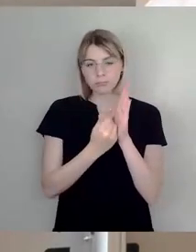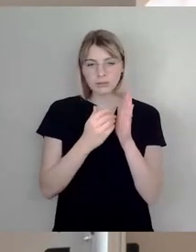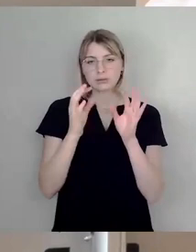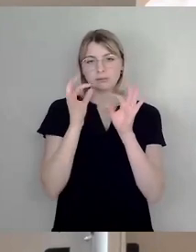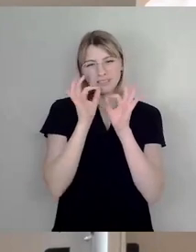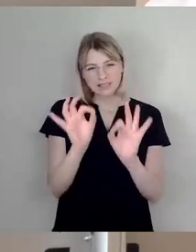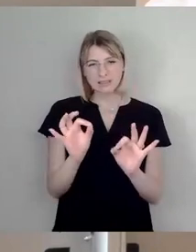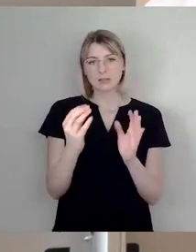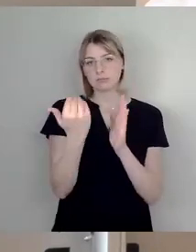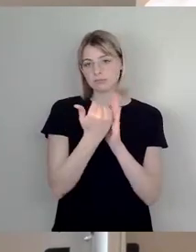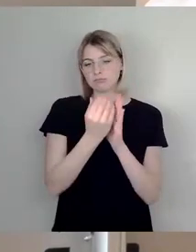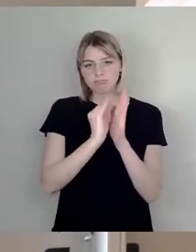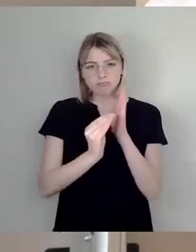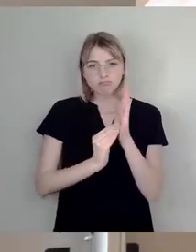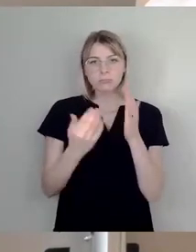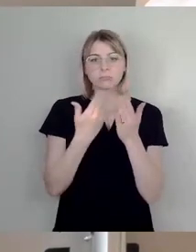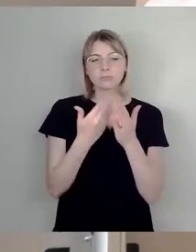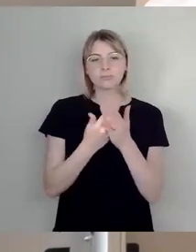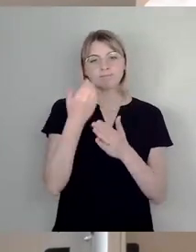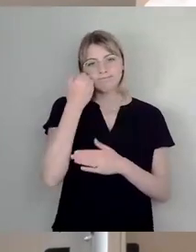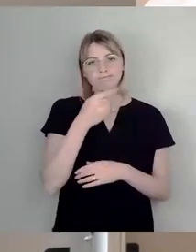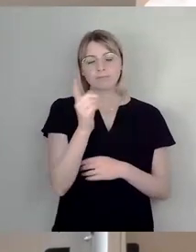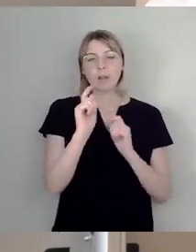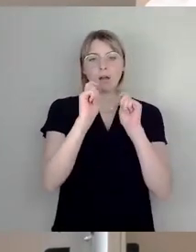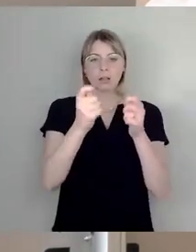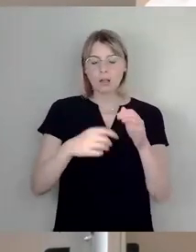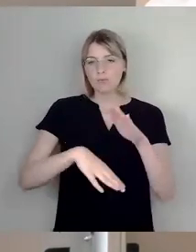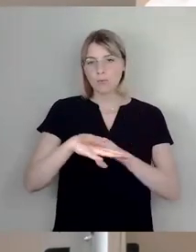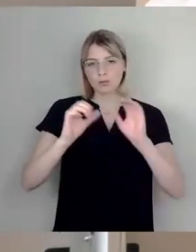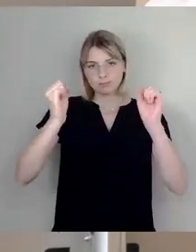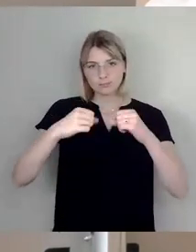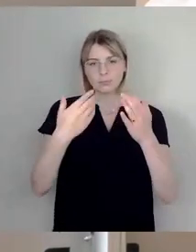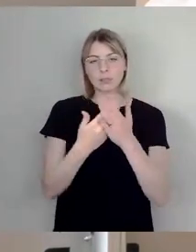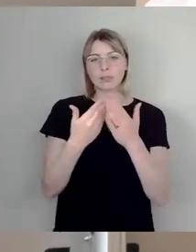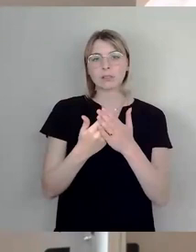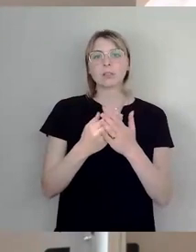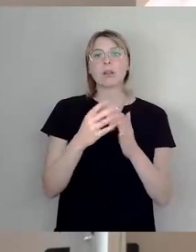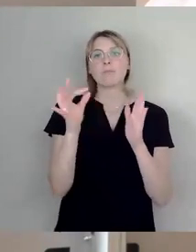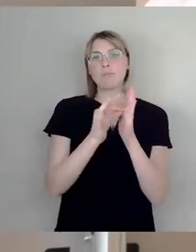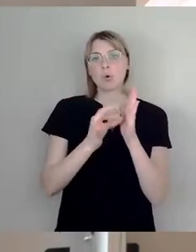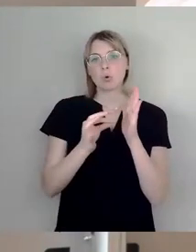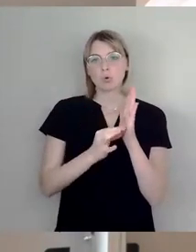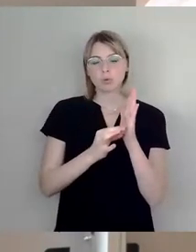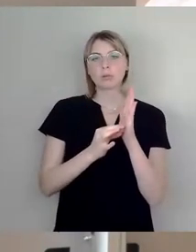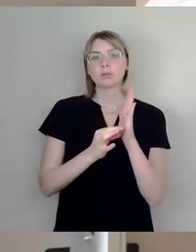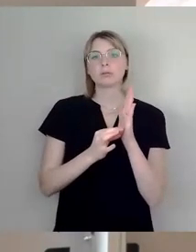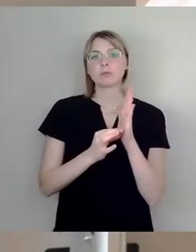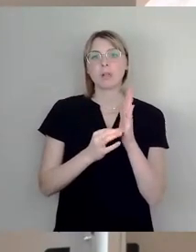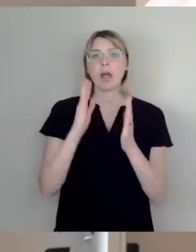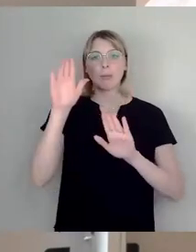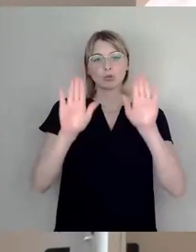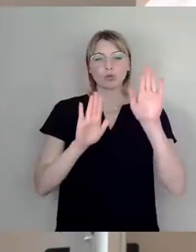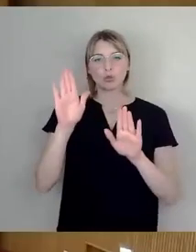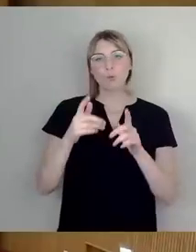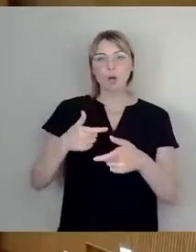zum kompletten Antrag, Herr Oberbürgermeister. Und deswegen beantrage ich punktweise Abstimmung des Ausschussberichtes. Vielen